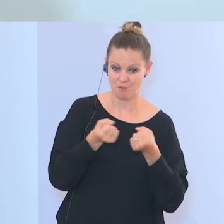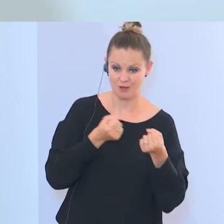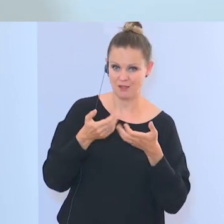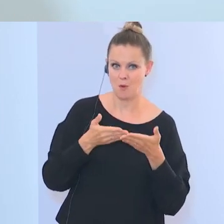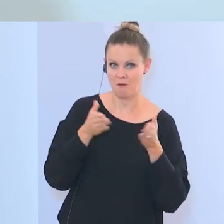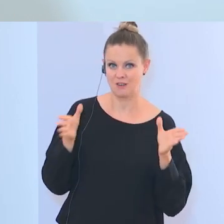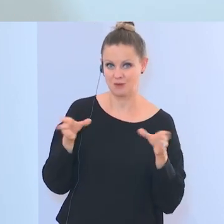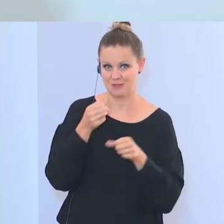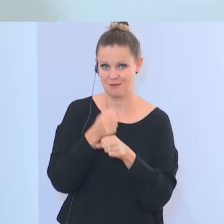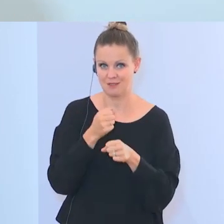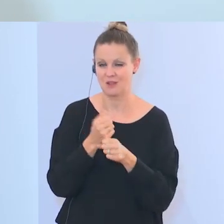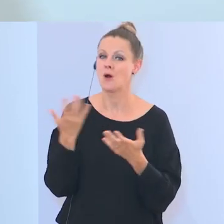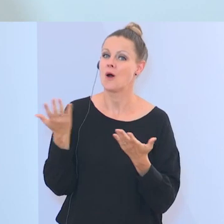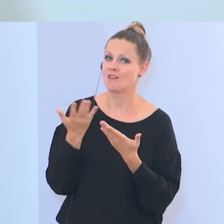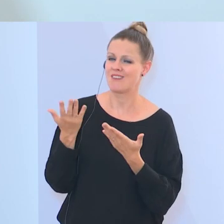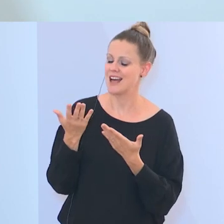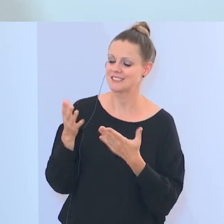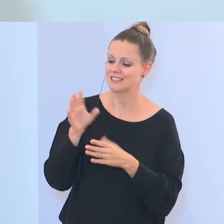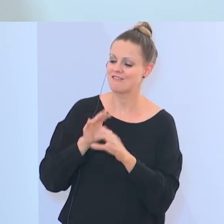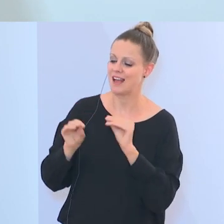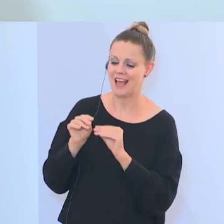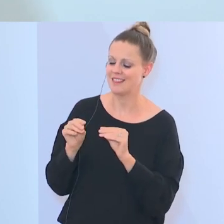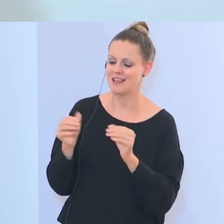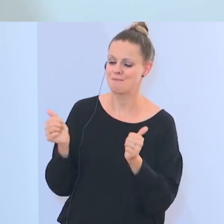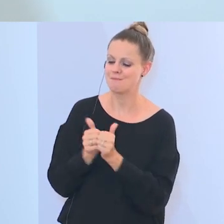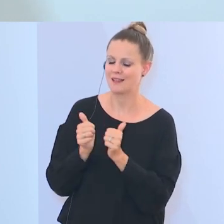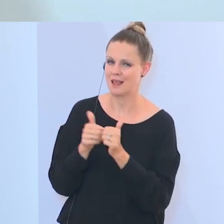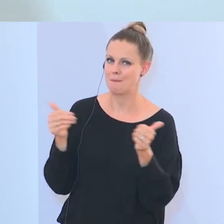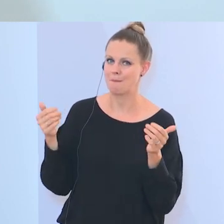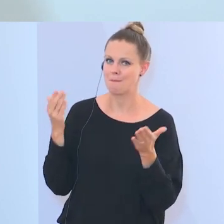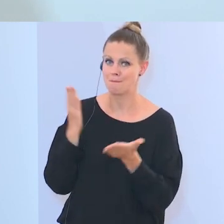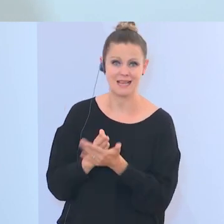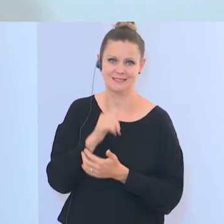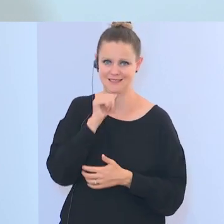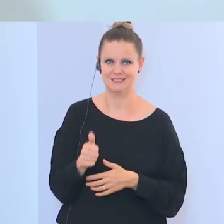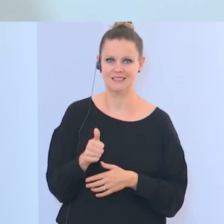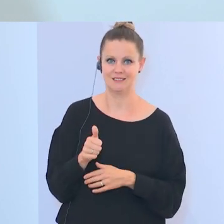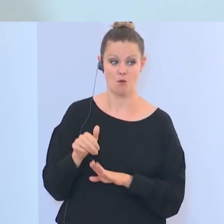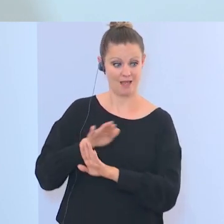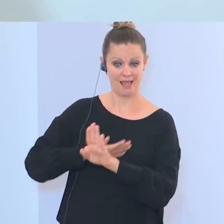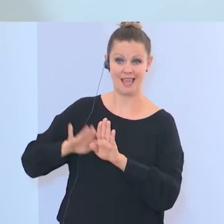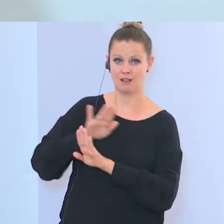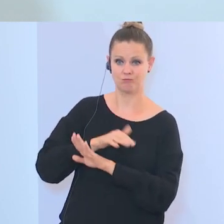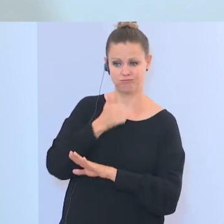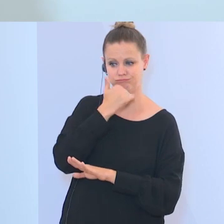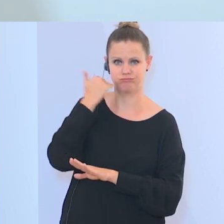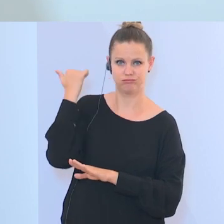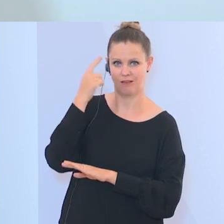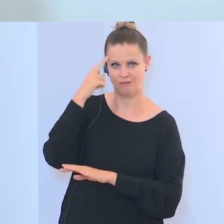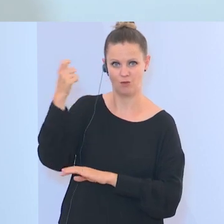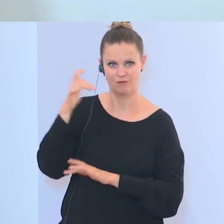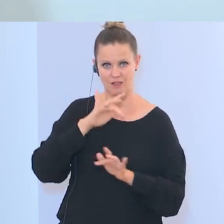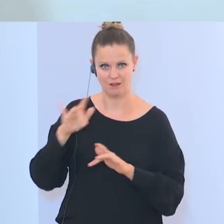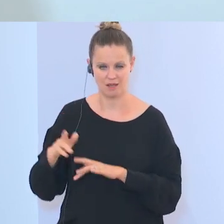Öffentlichkeit zusammenarbeitet und was sind keine guten Partner, weil sie im Verborgenen extremistische Ideologien fördern. Aber